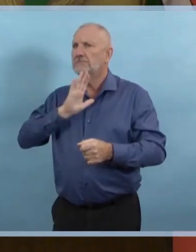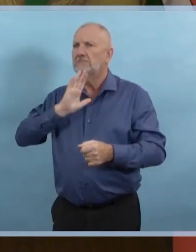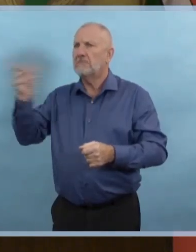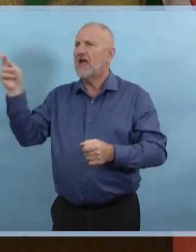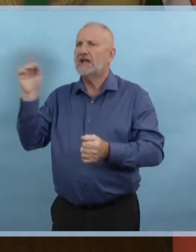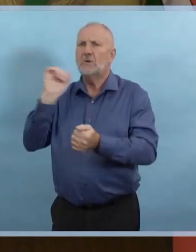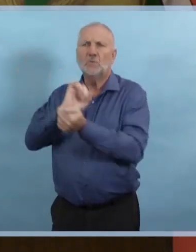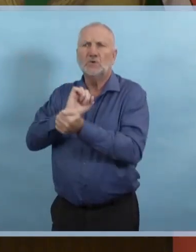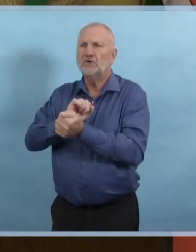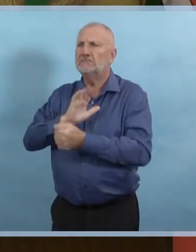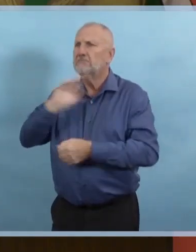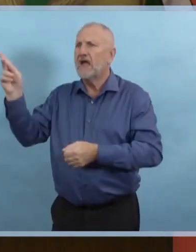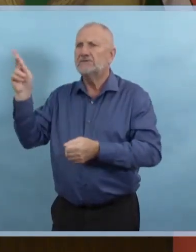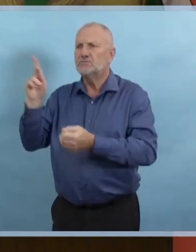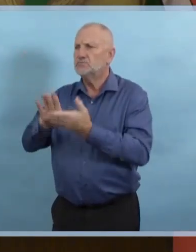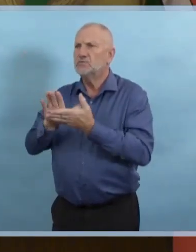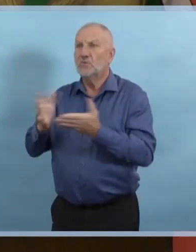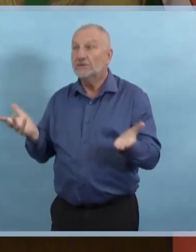personnes au virus.